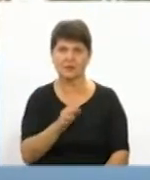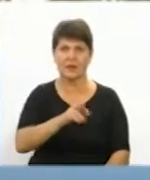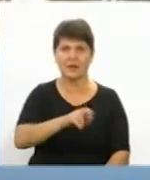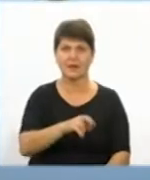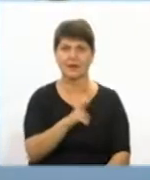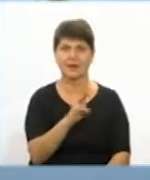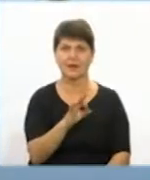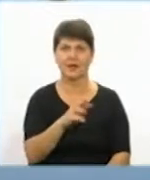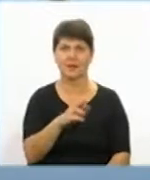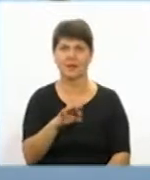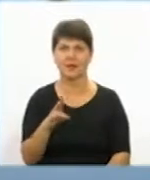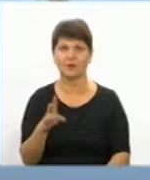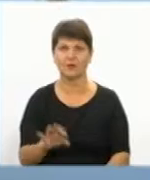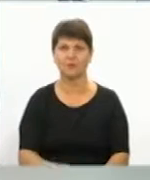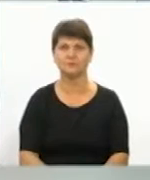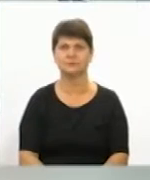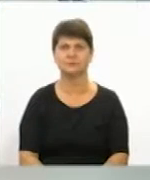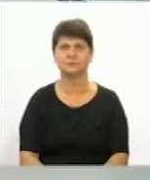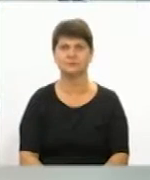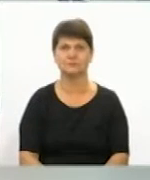Валерій Черкаша. Новини на Суспільному. Вінниця.